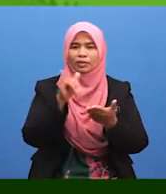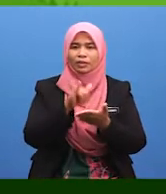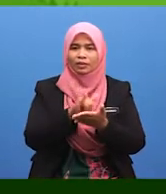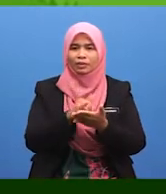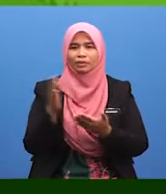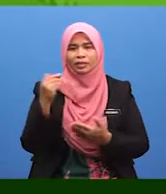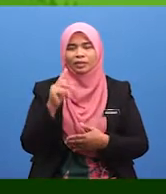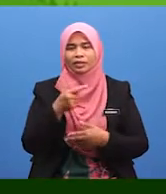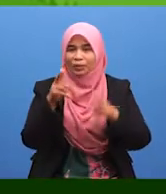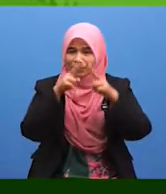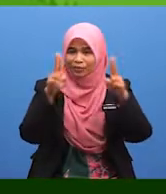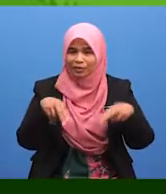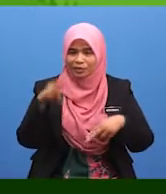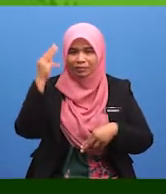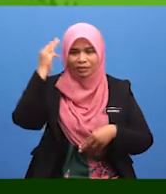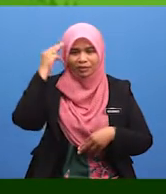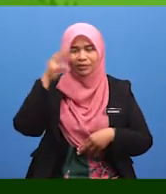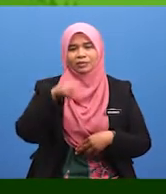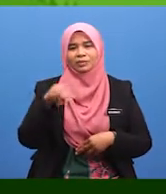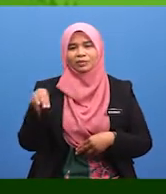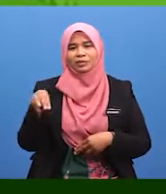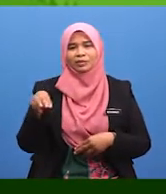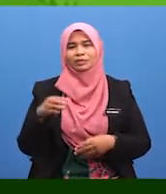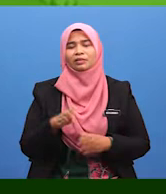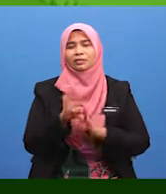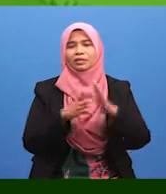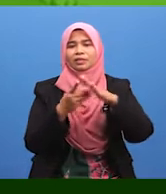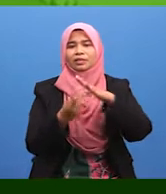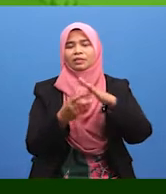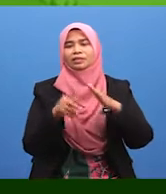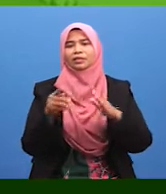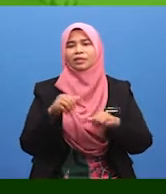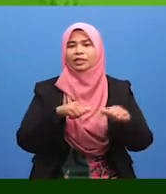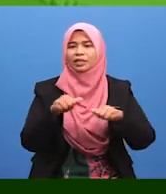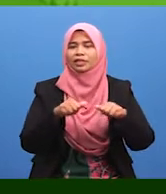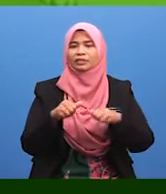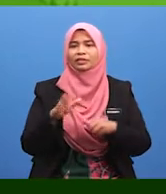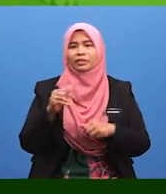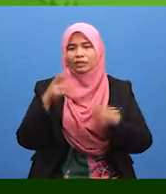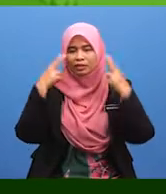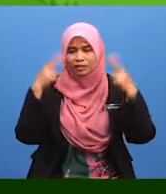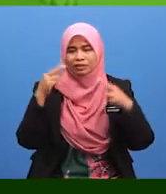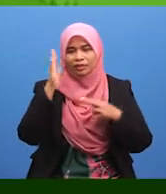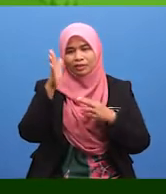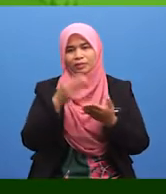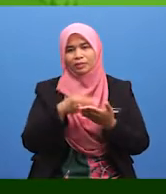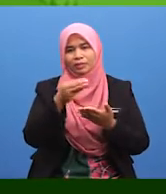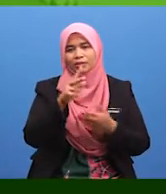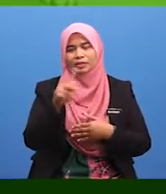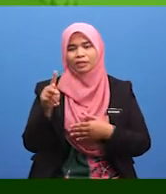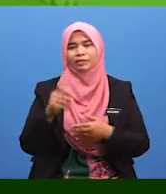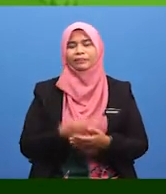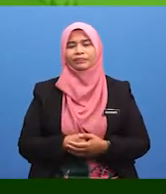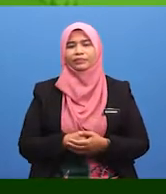Oleh itu, mari kita uji sikit minah murid-murid berdasarkan aktiviti yang Ustaz akan berikan.